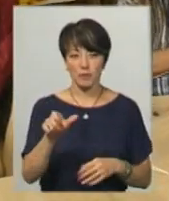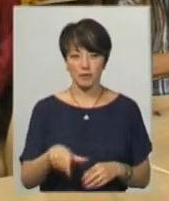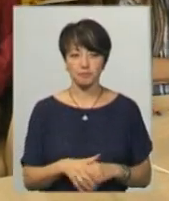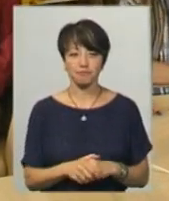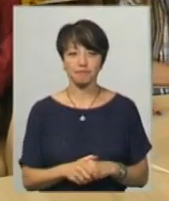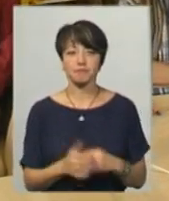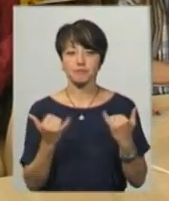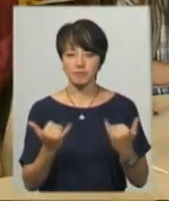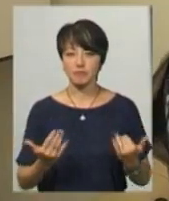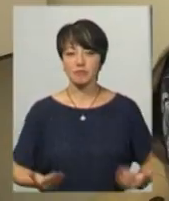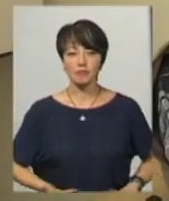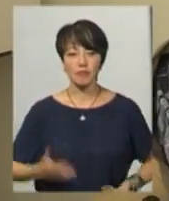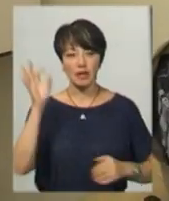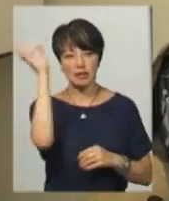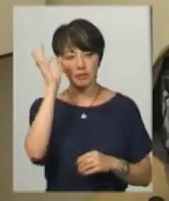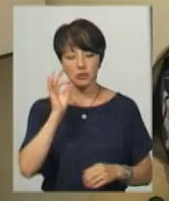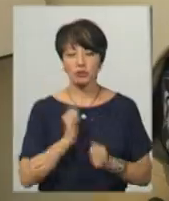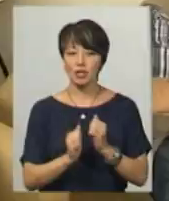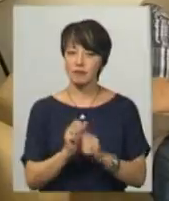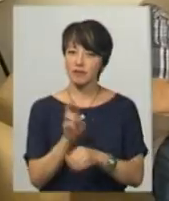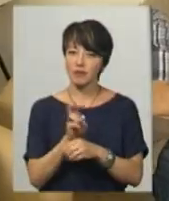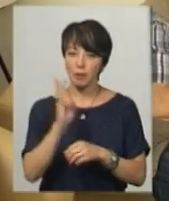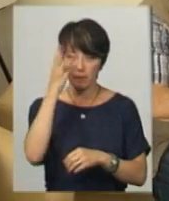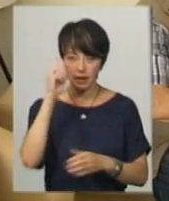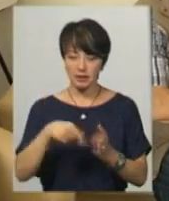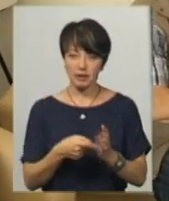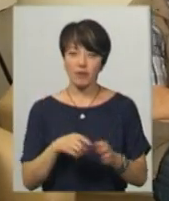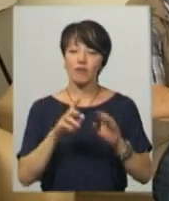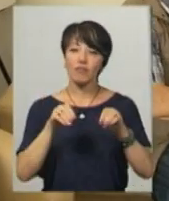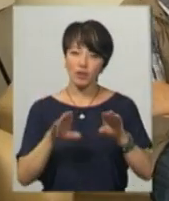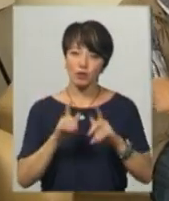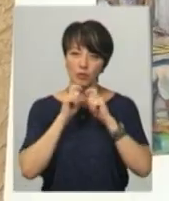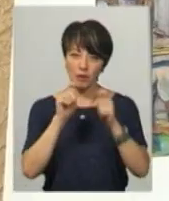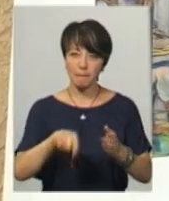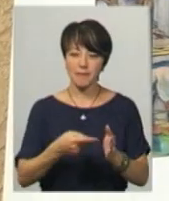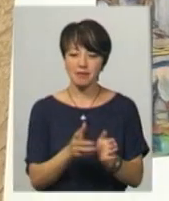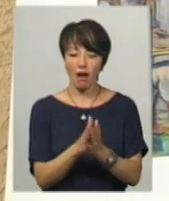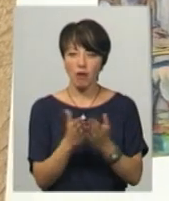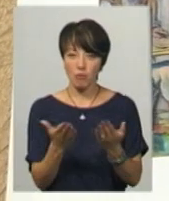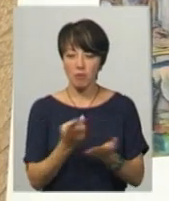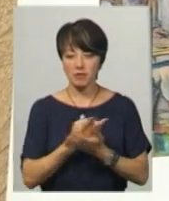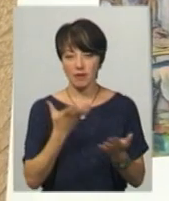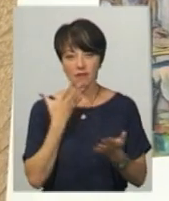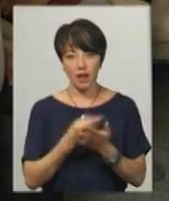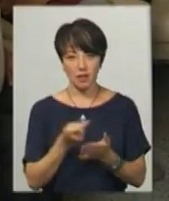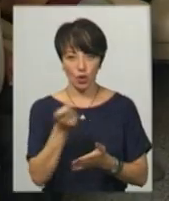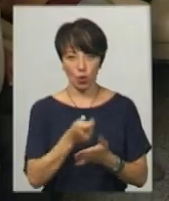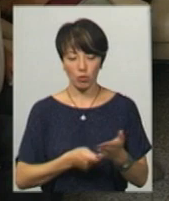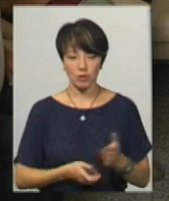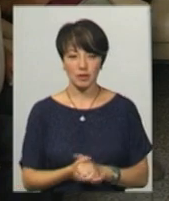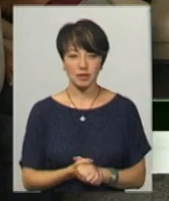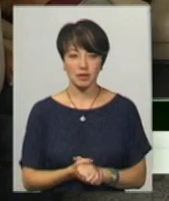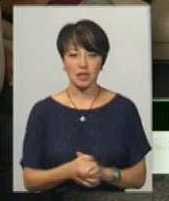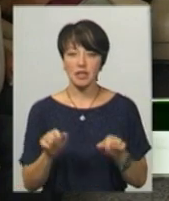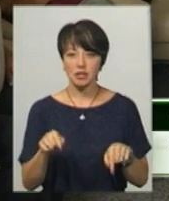Гульшаній наразі проживає у Німеччині. Часто відвідив Хмельницький, вирішив подарувати місту альбом, у якому презентував власні роботи. Тут